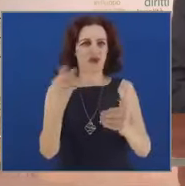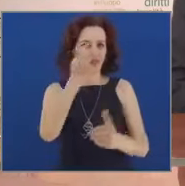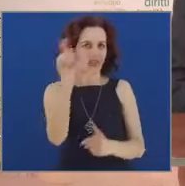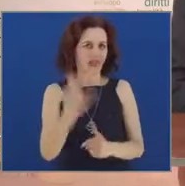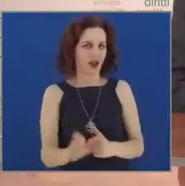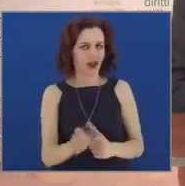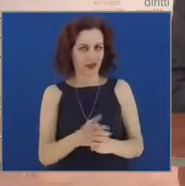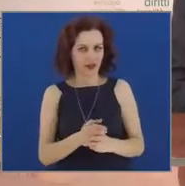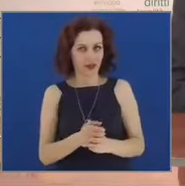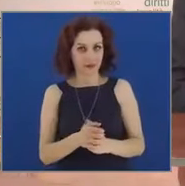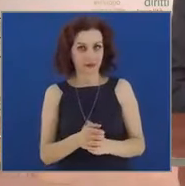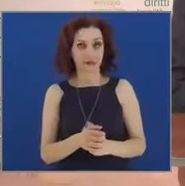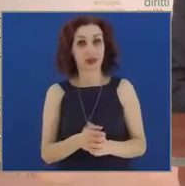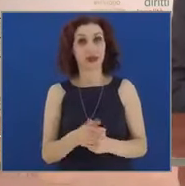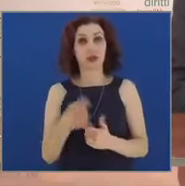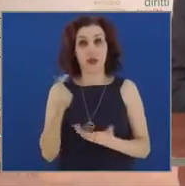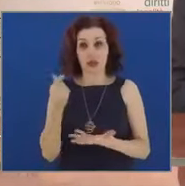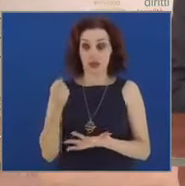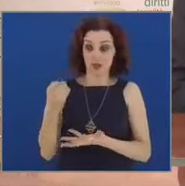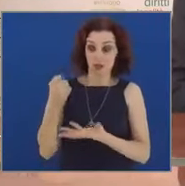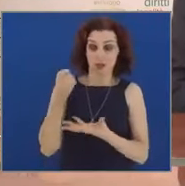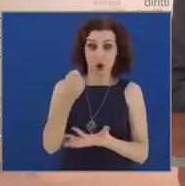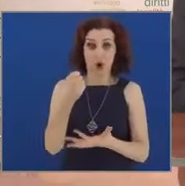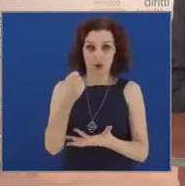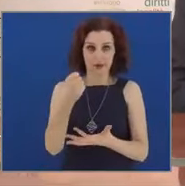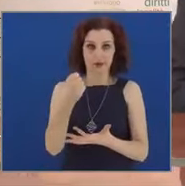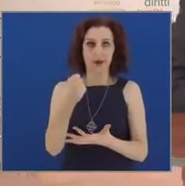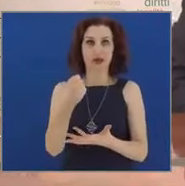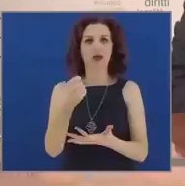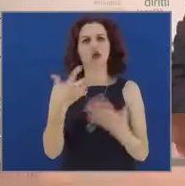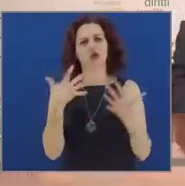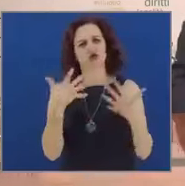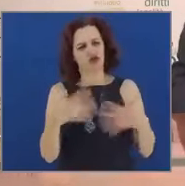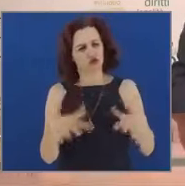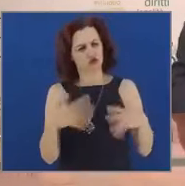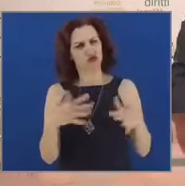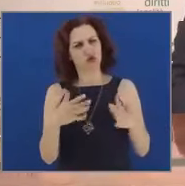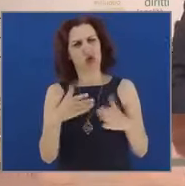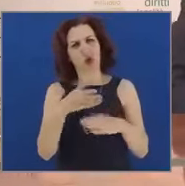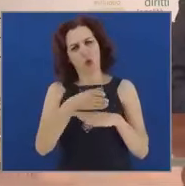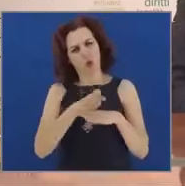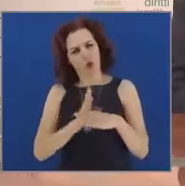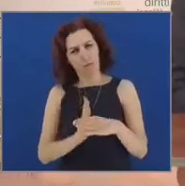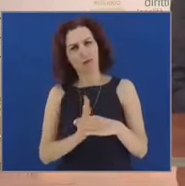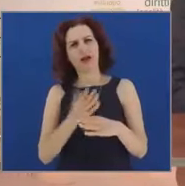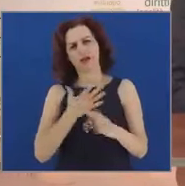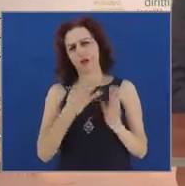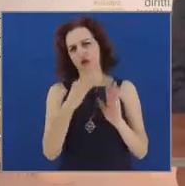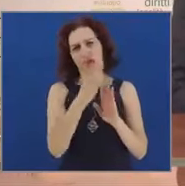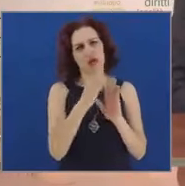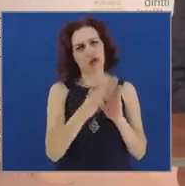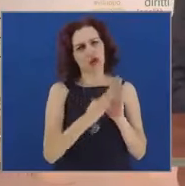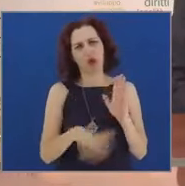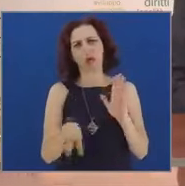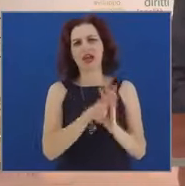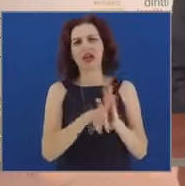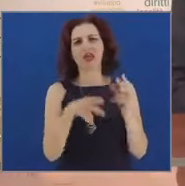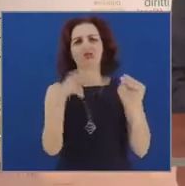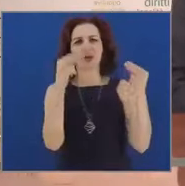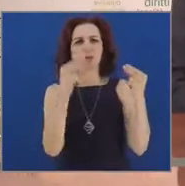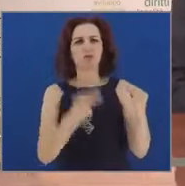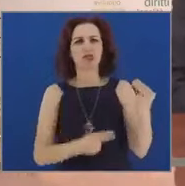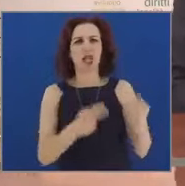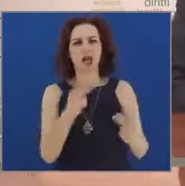Affiancate a queste risorse, in parte ovviamente già previste dalle nostre norme, dalla legge di bilancio ultima, dal Fondo